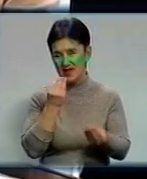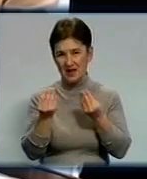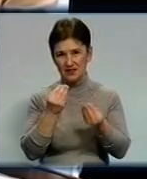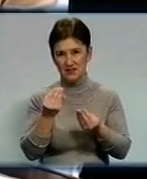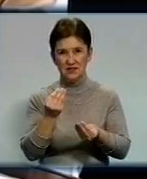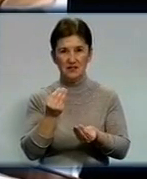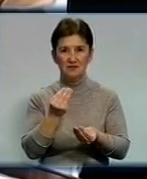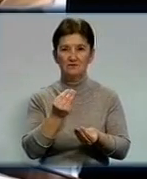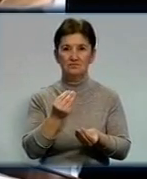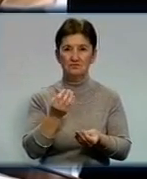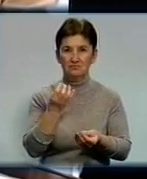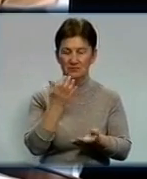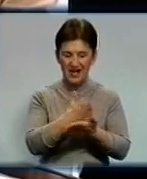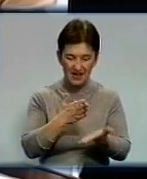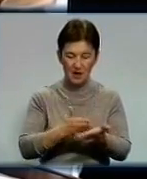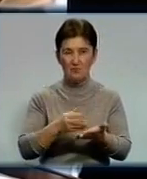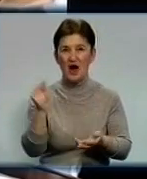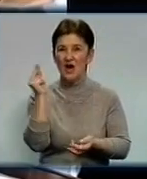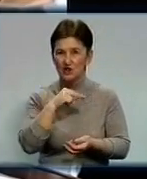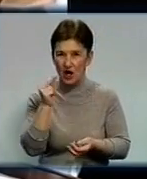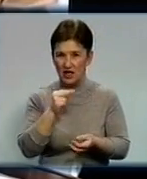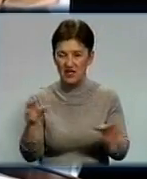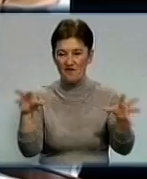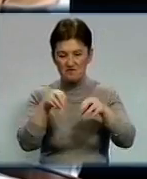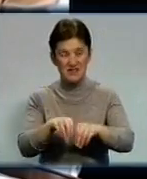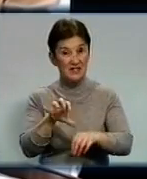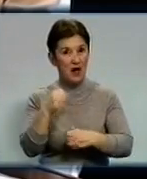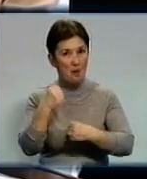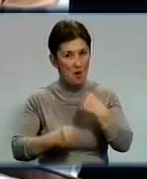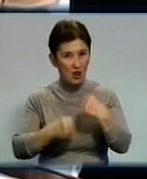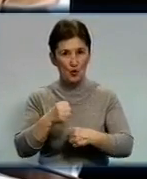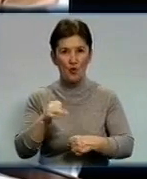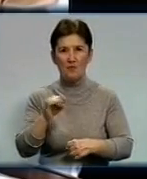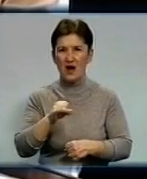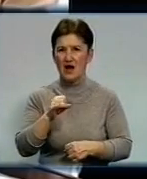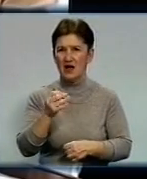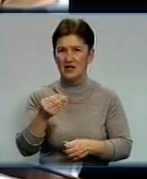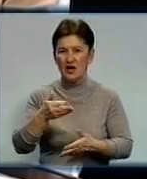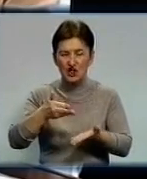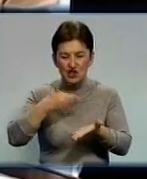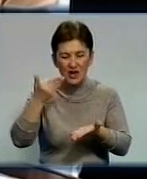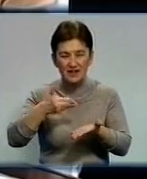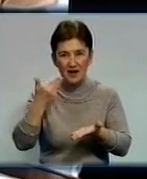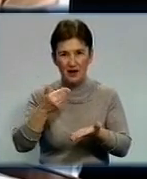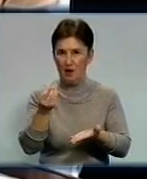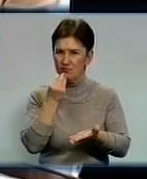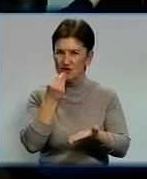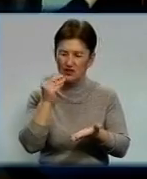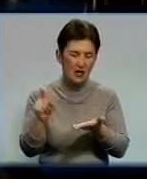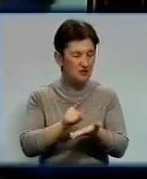пити гарячі бульйони, пити чаї з молоком. І жидка калорійна пища – це необхідно.